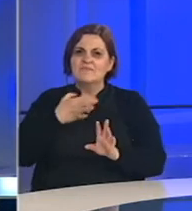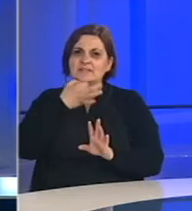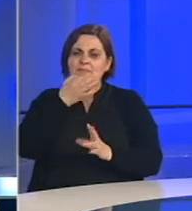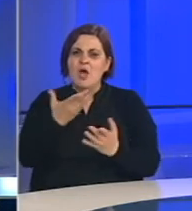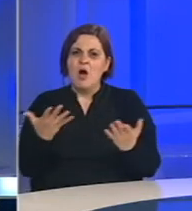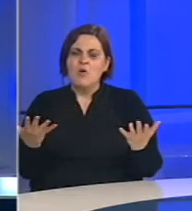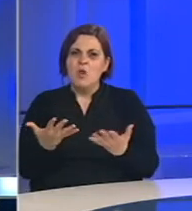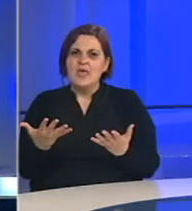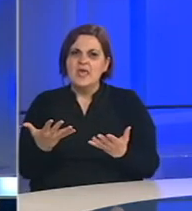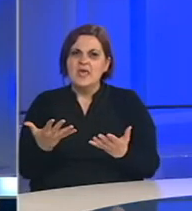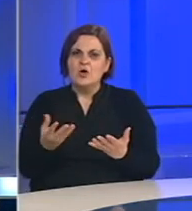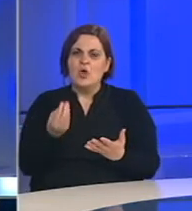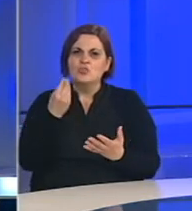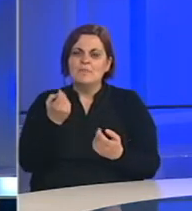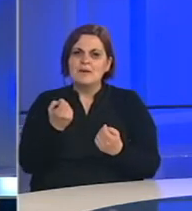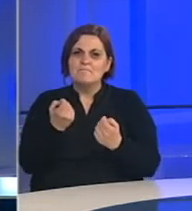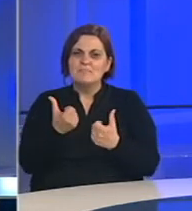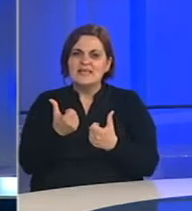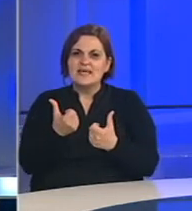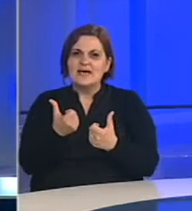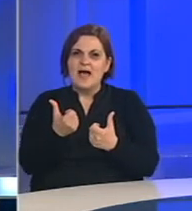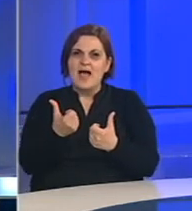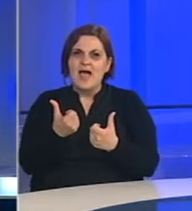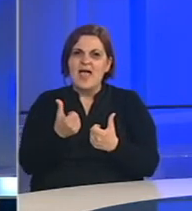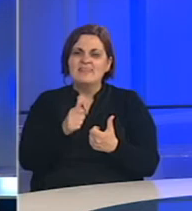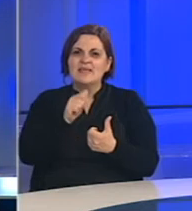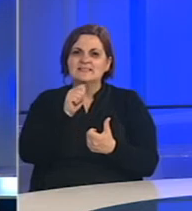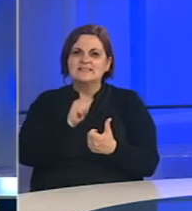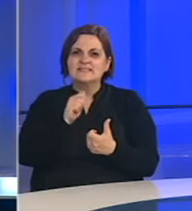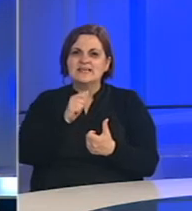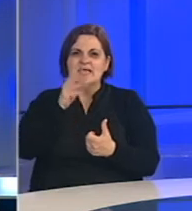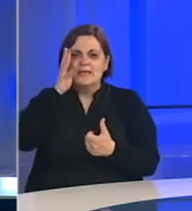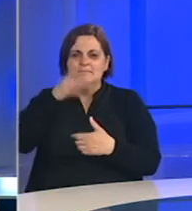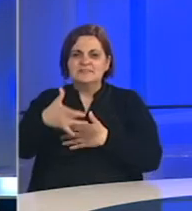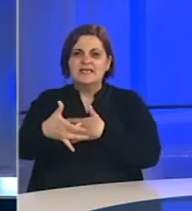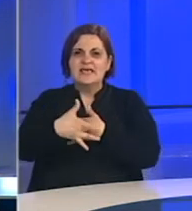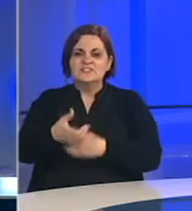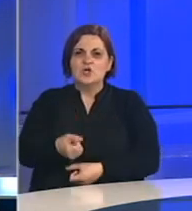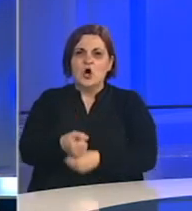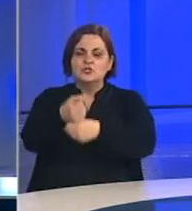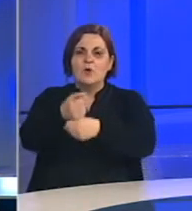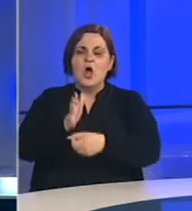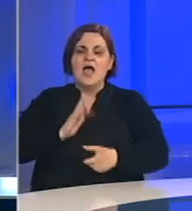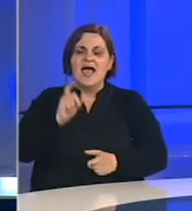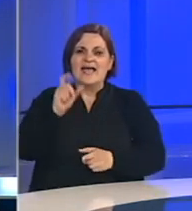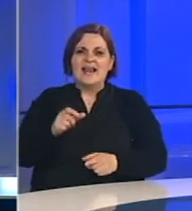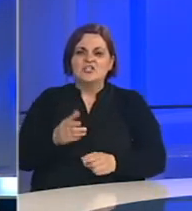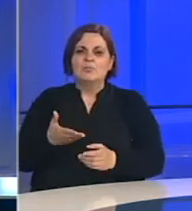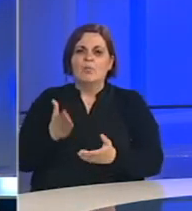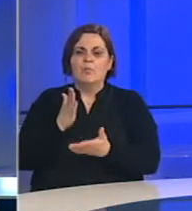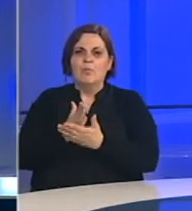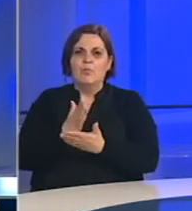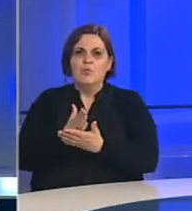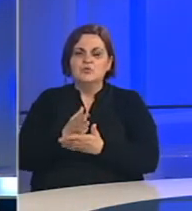pitati koliko je zapravo povrna prilika da se servisi socijalne podrške građanima učine